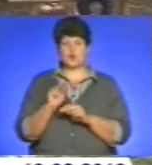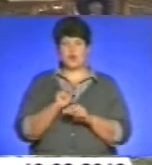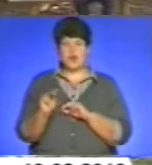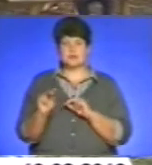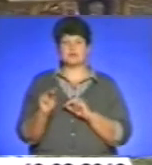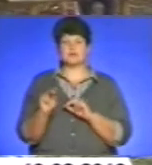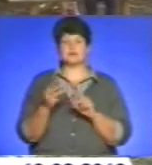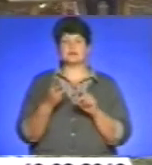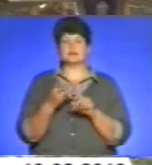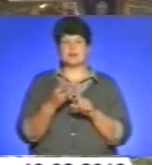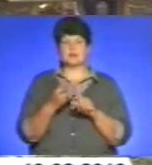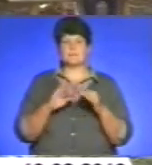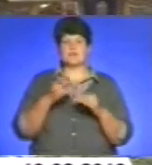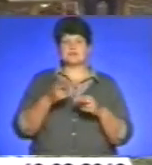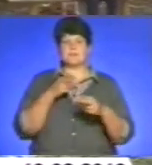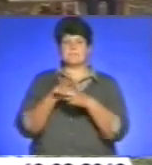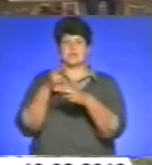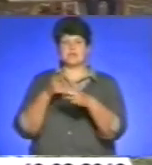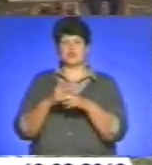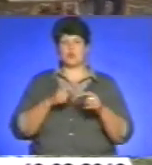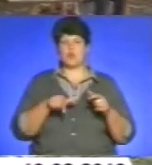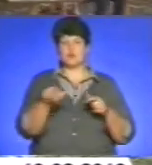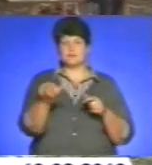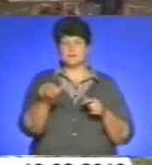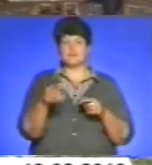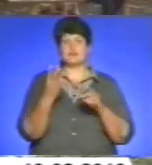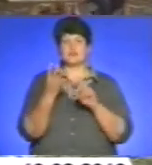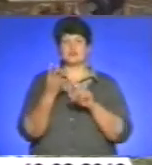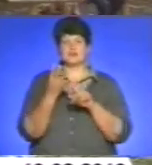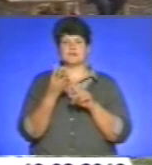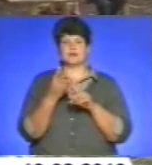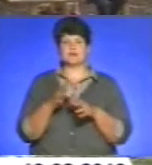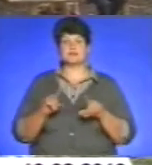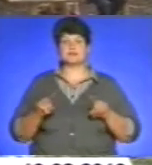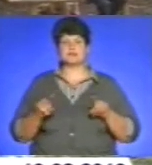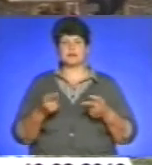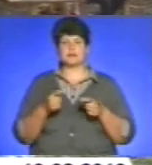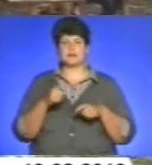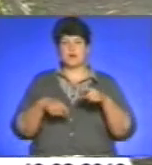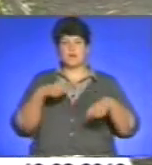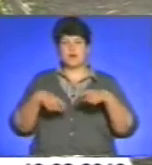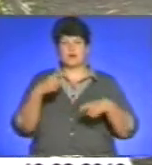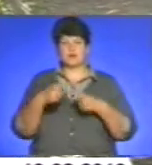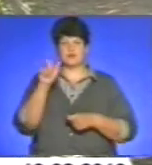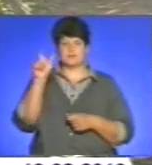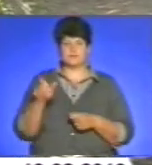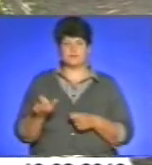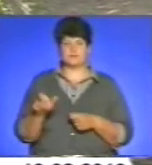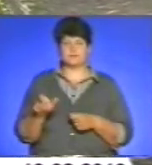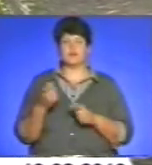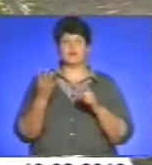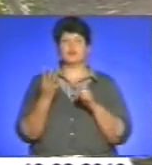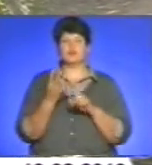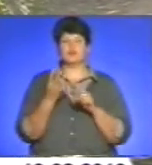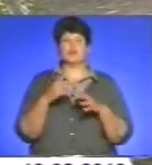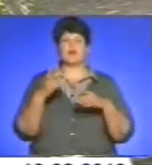Третій вид – полоса перешкод. Четвертий вид – затримання вбігаючого помічника. Чотири лапих помічників